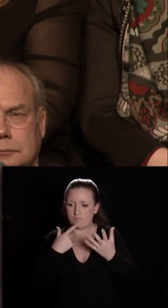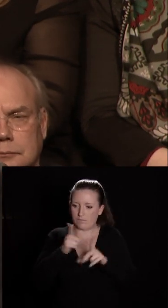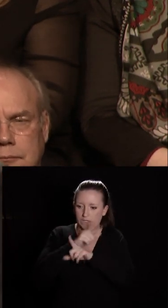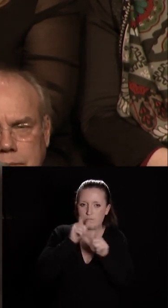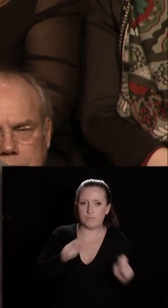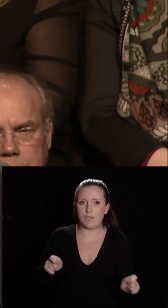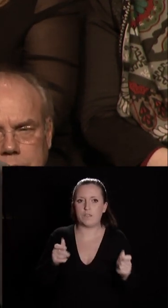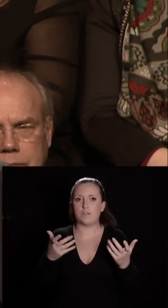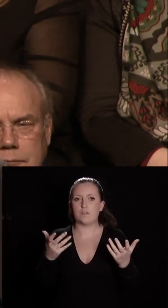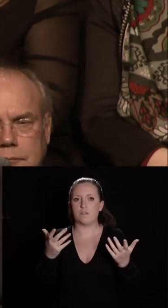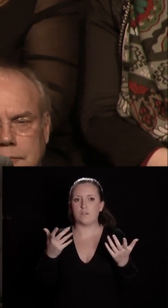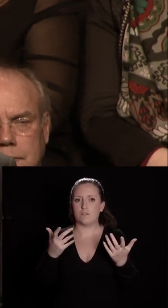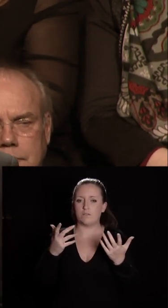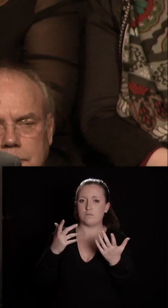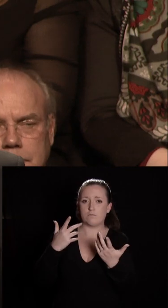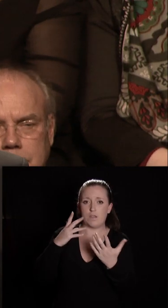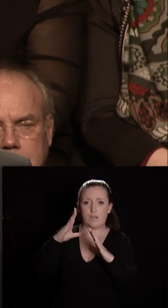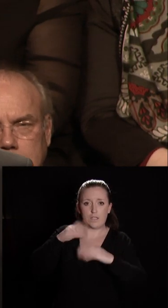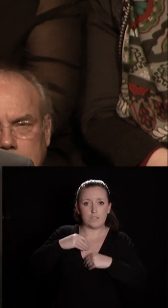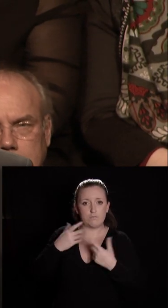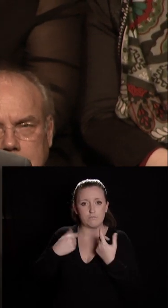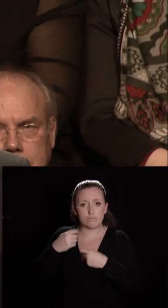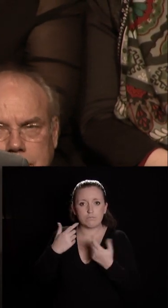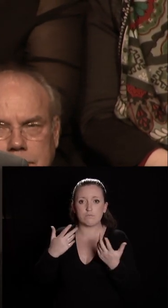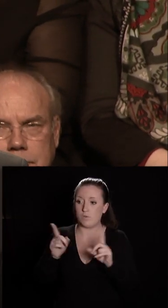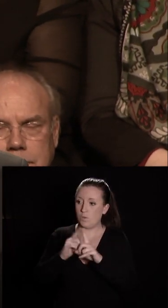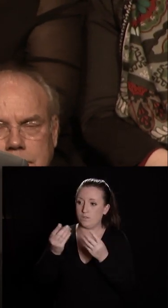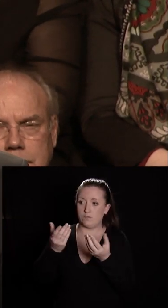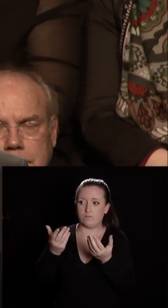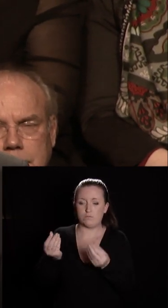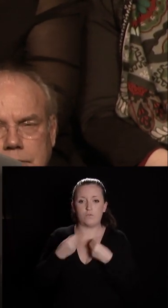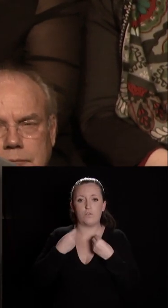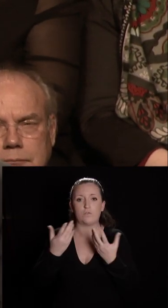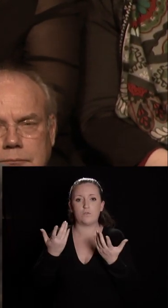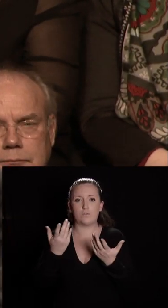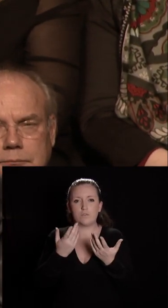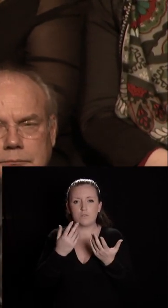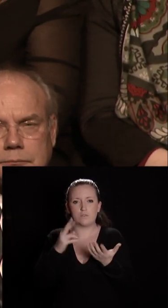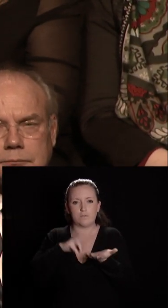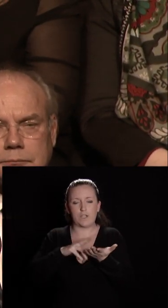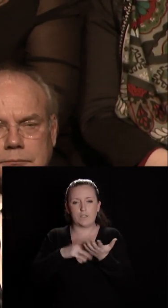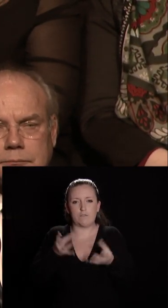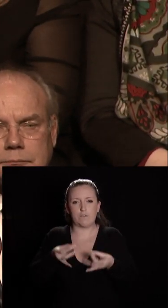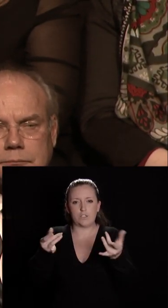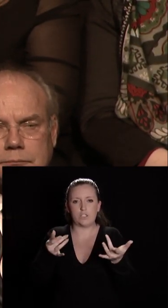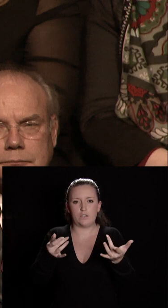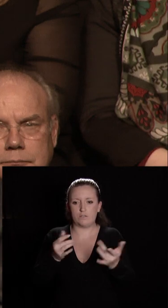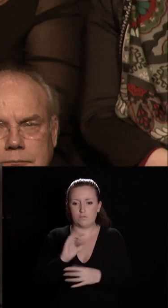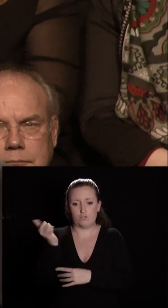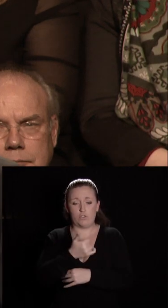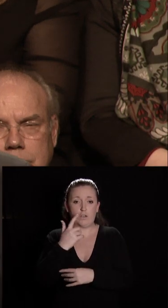la tolérance et nous rappellent cette vérité fragile nous sommes des citoyens du monde